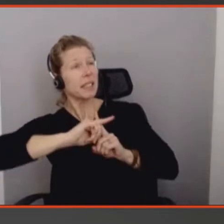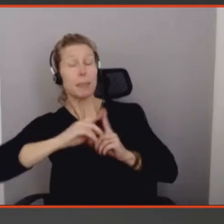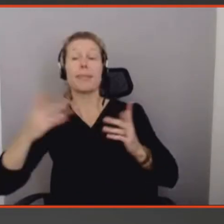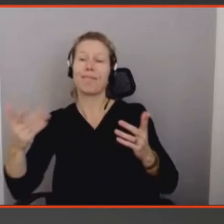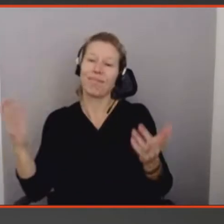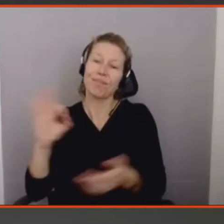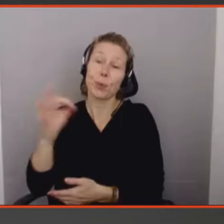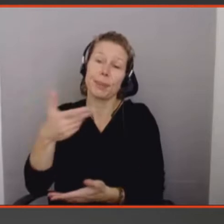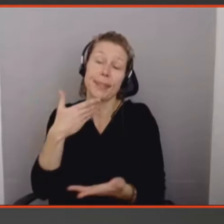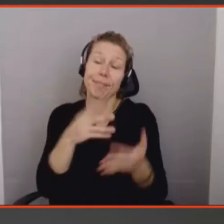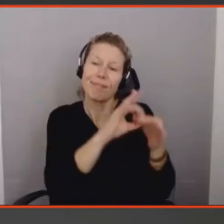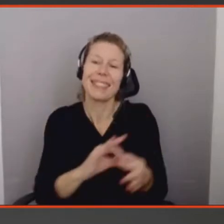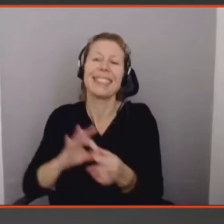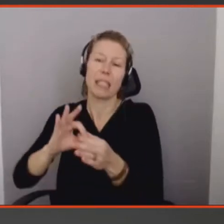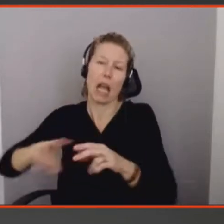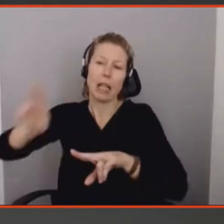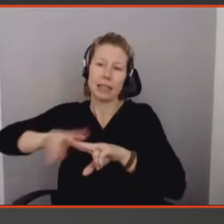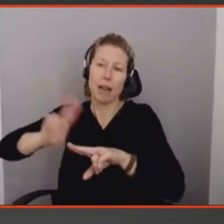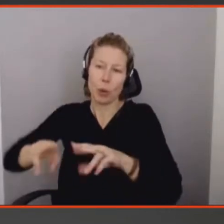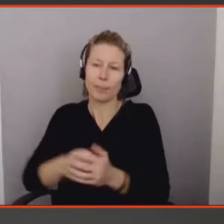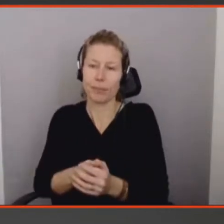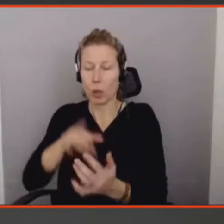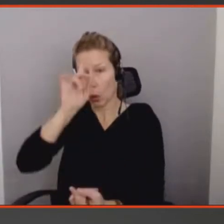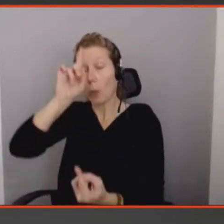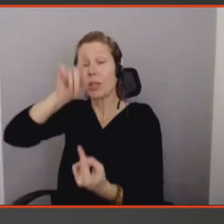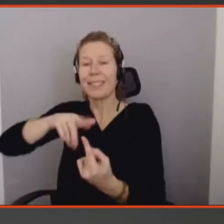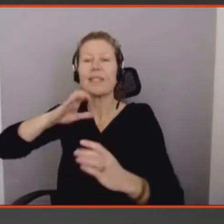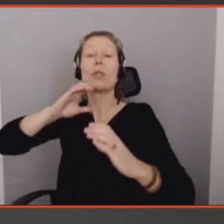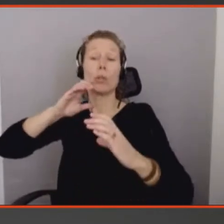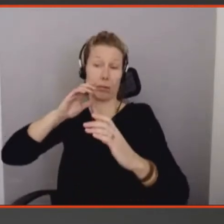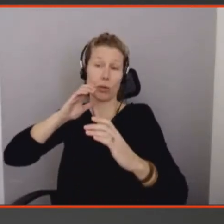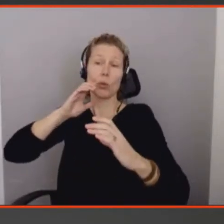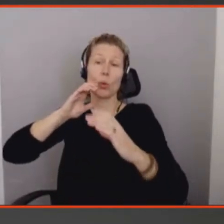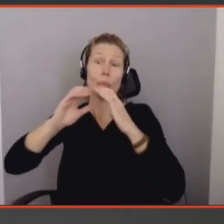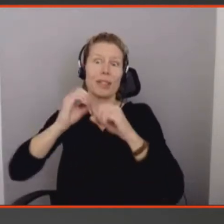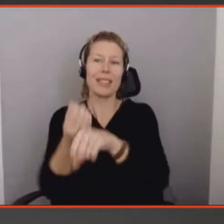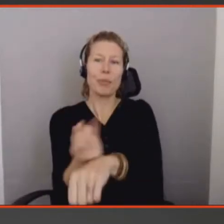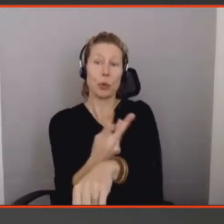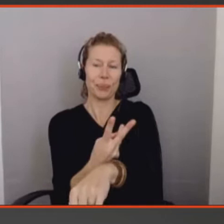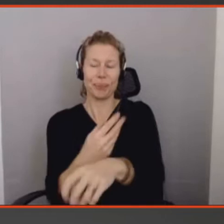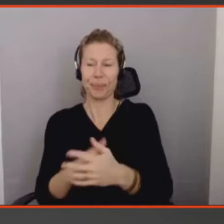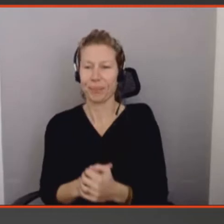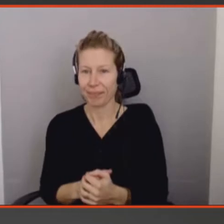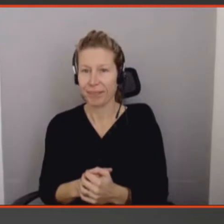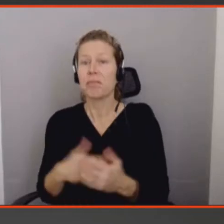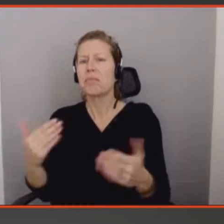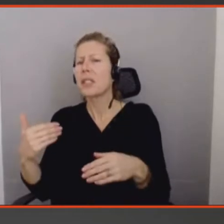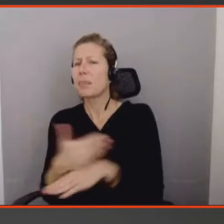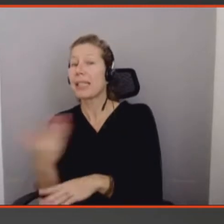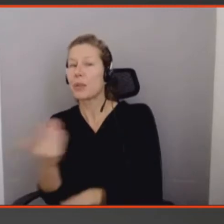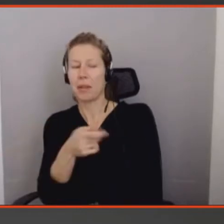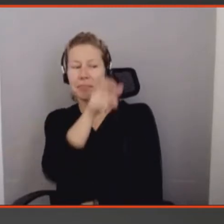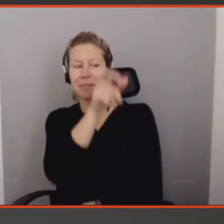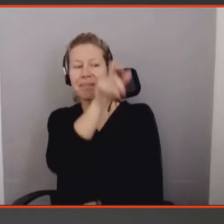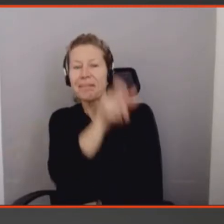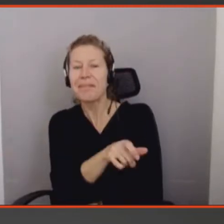motivationnelle et c'est basé sur des principes de design émotionnel. Donc, ce qui se passe, c'est que le petit bonhomme, le matin, vous rappelle